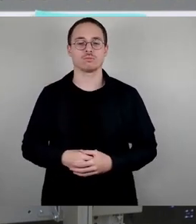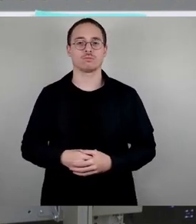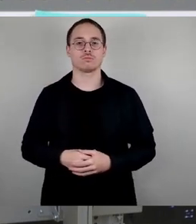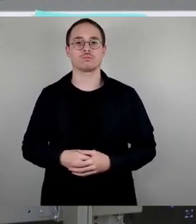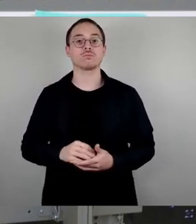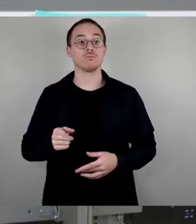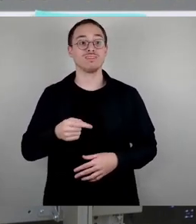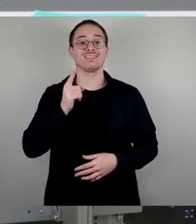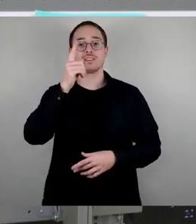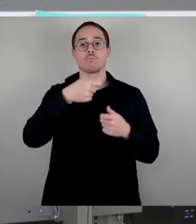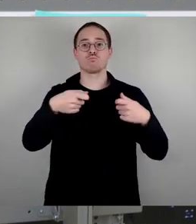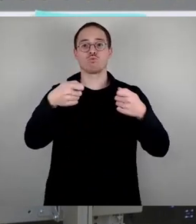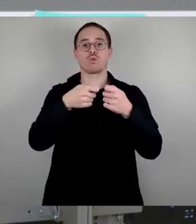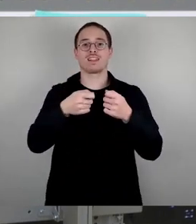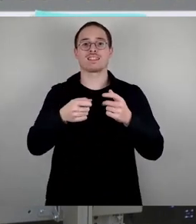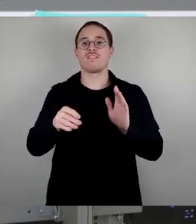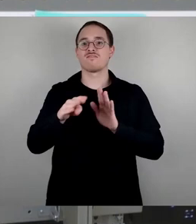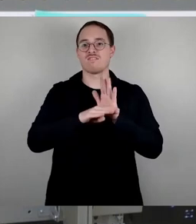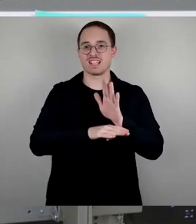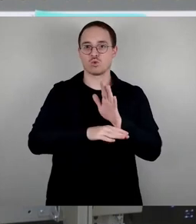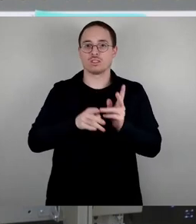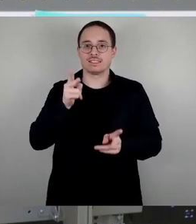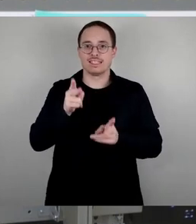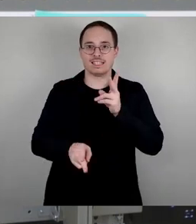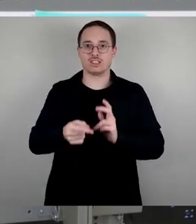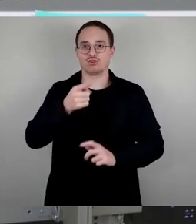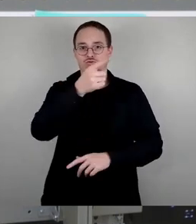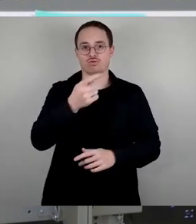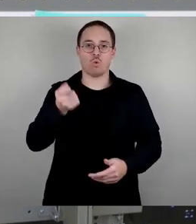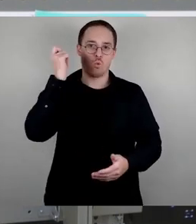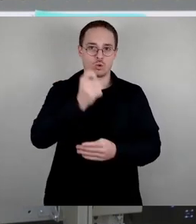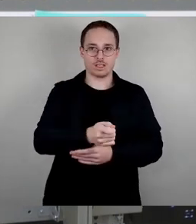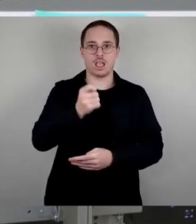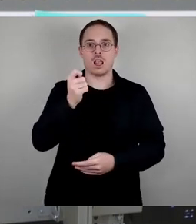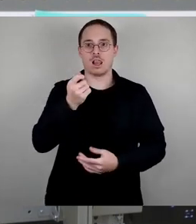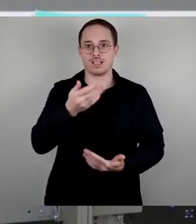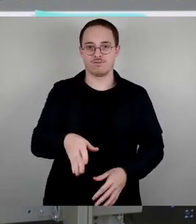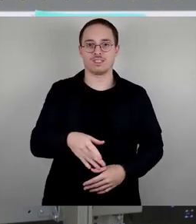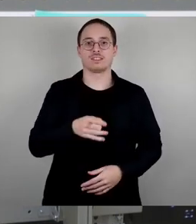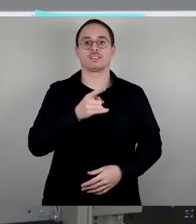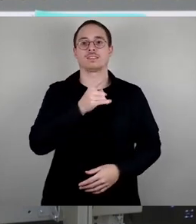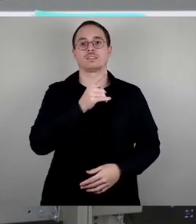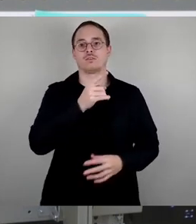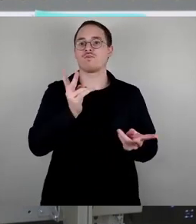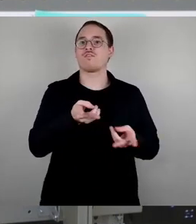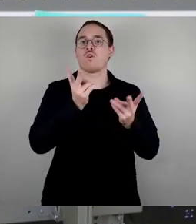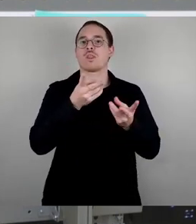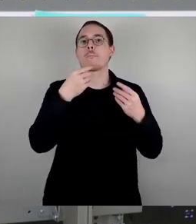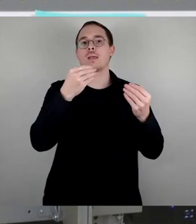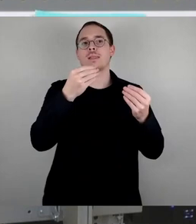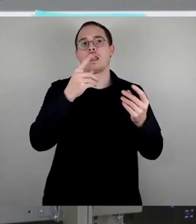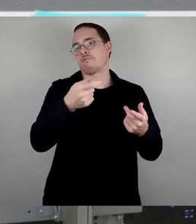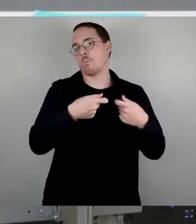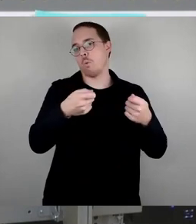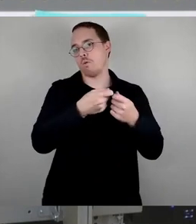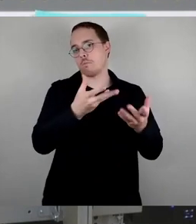natürlich dann diese erhoffte Förderung aus dem KTF-Programm des Bundes im Moment sozusagen noch in Frage gestellt. Da wäre ja